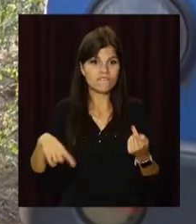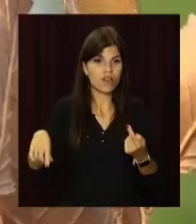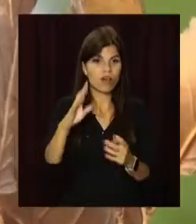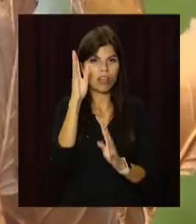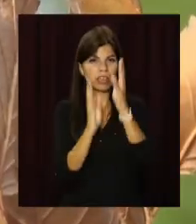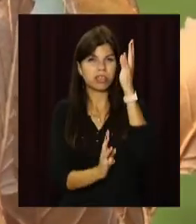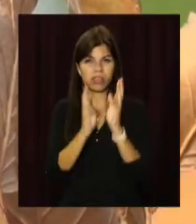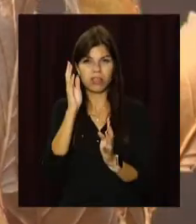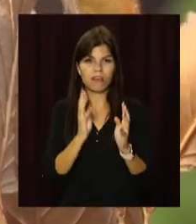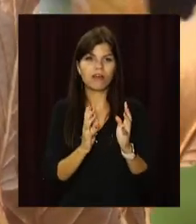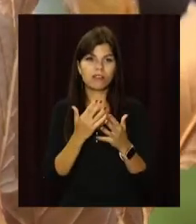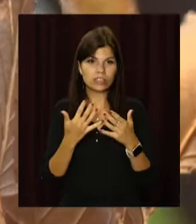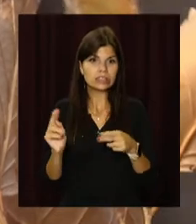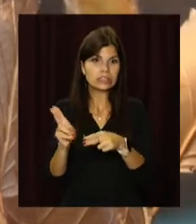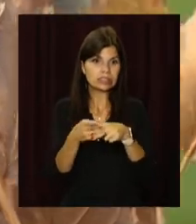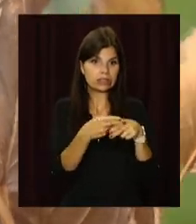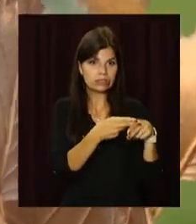заростей бур'яну та чагарників.